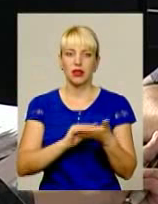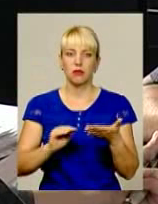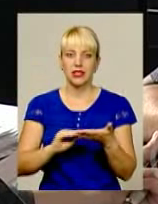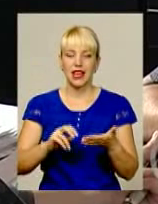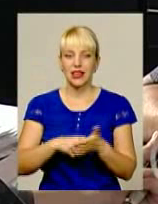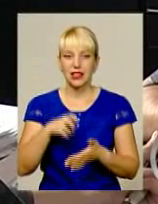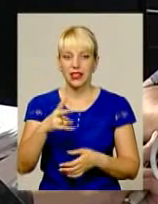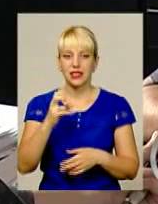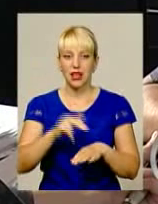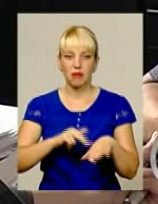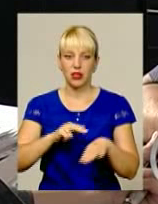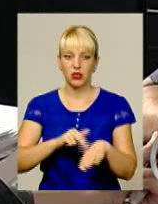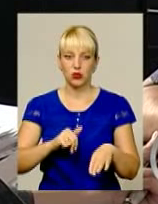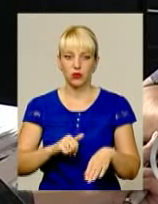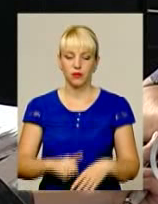міліцію.